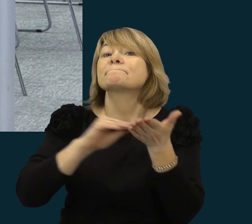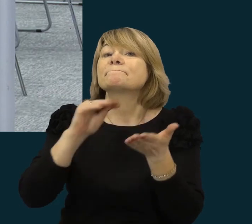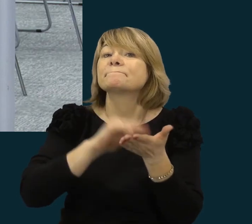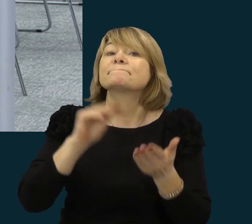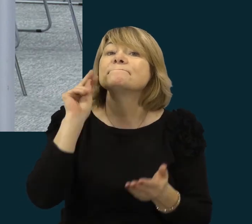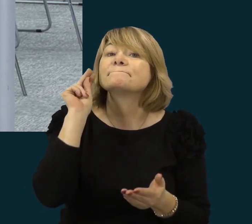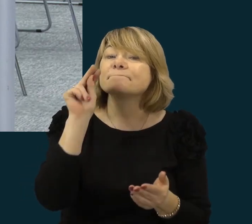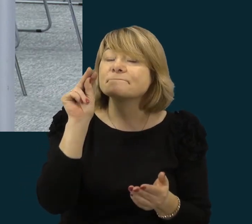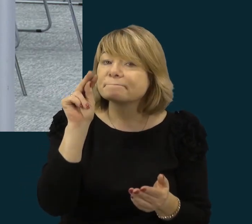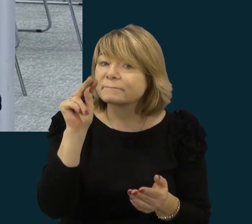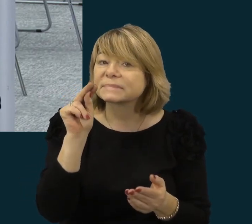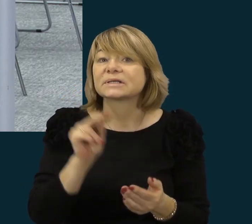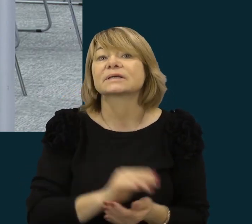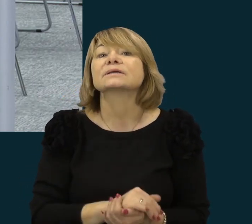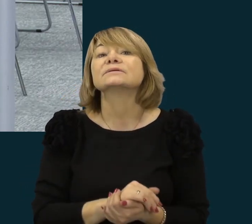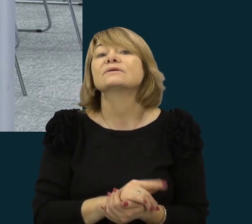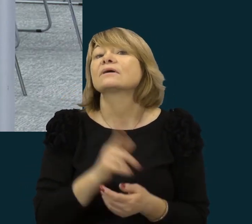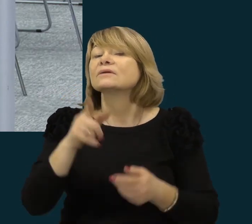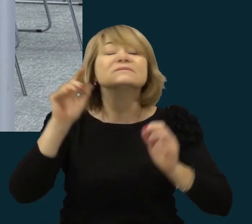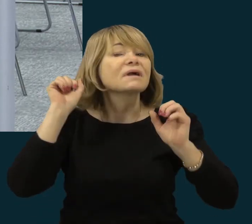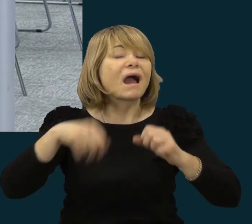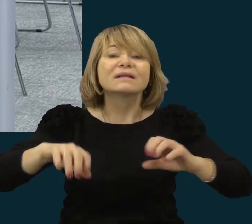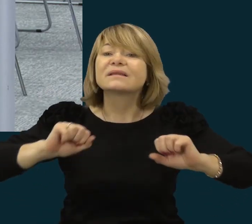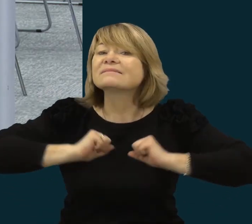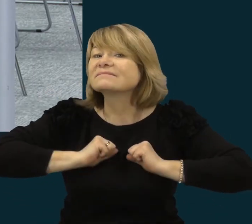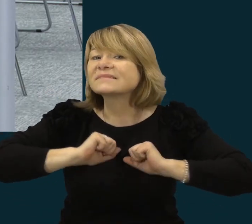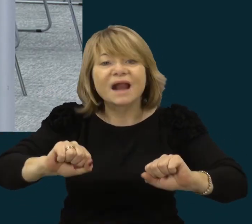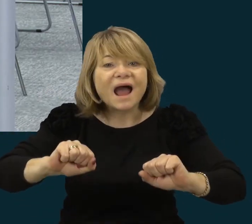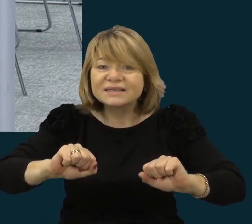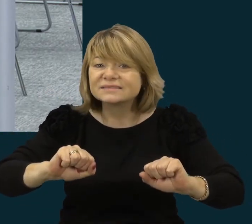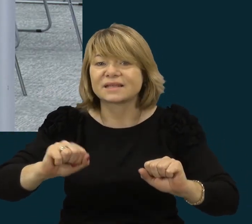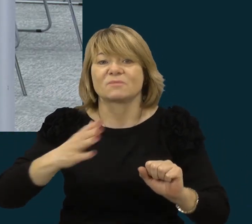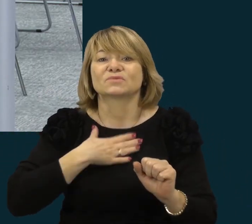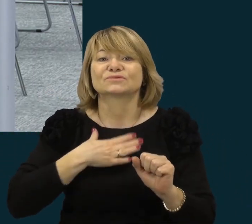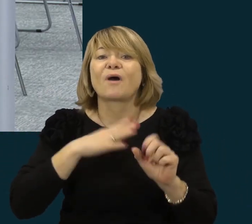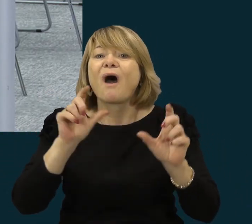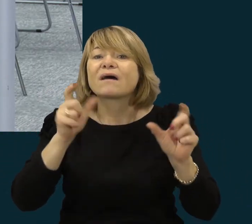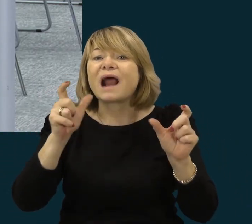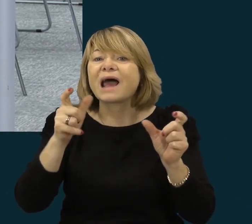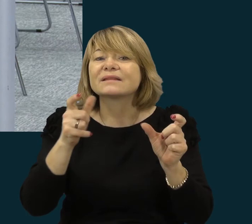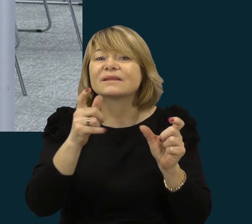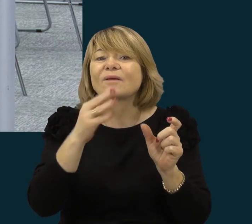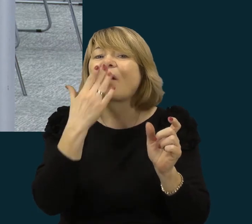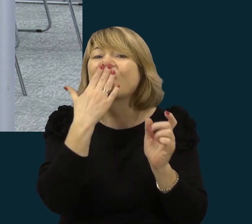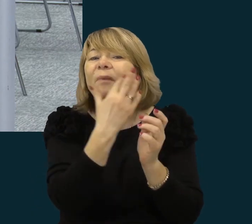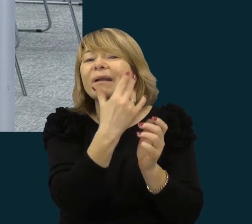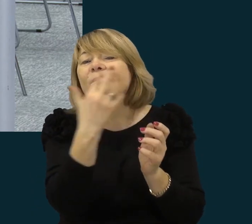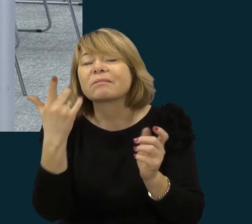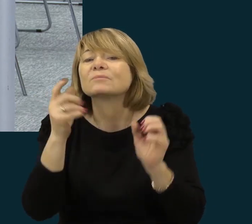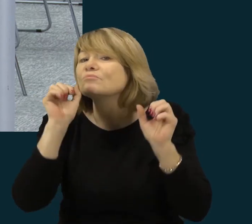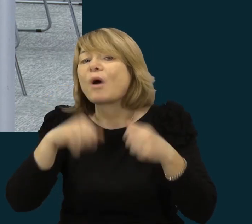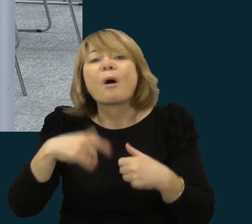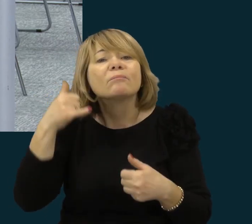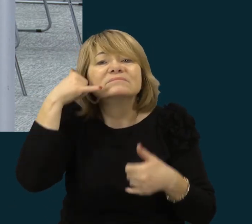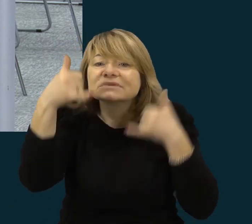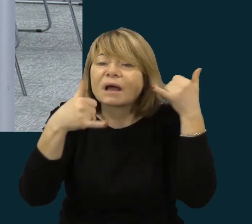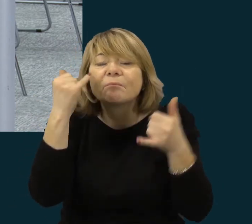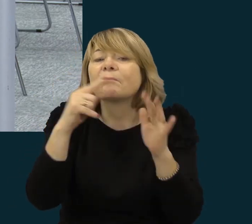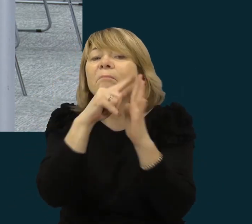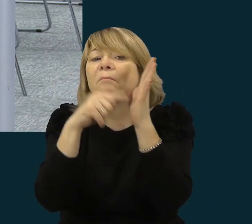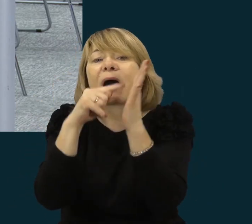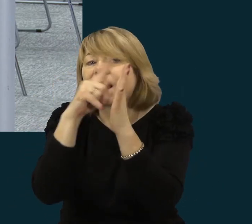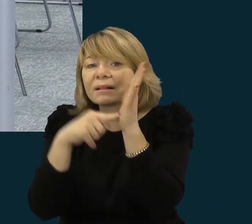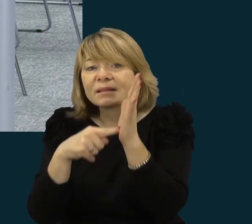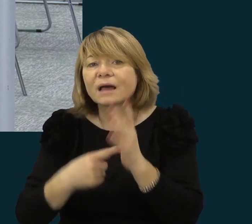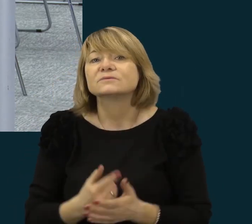kanalo žiūrovams, jog drąsiai galite klausyti ir siūsti klausimus mums. Mes įgalsinsime juos ir pranešėjo tikrai